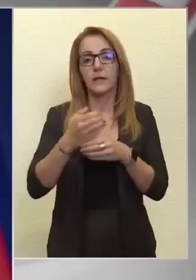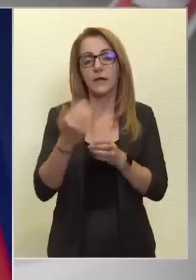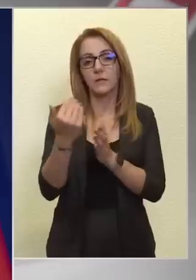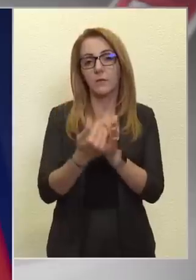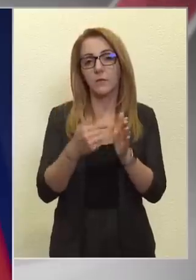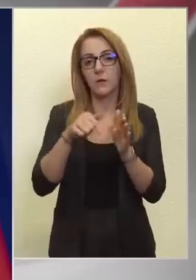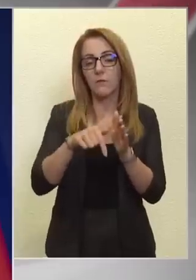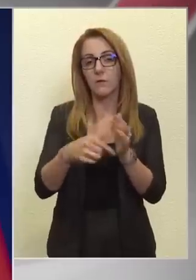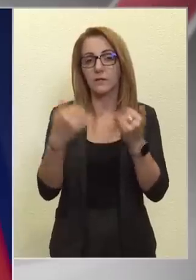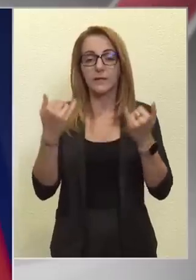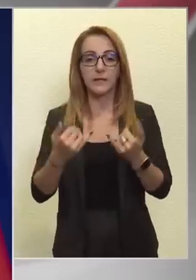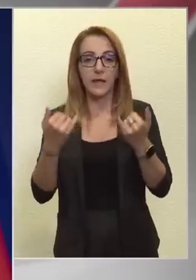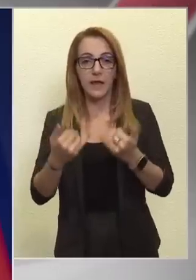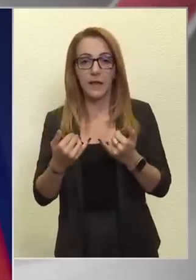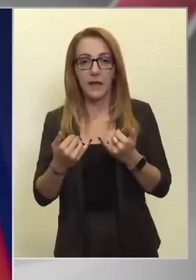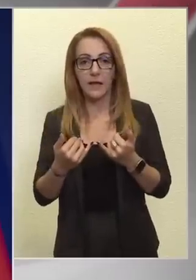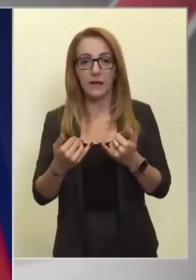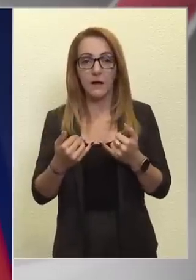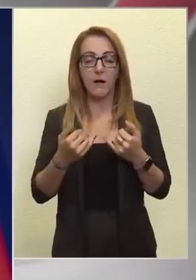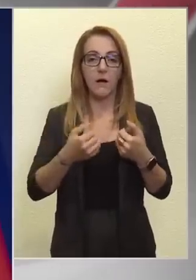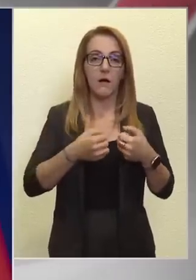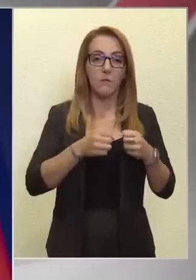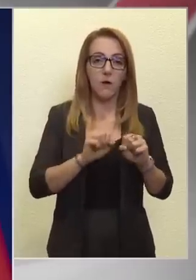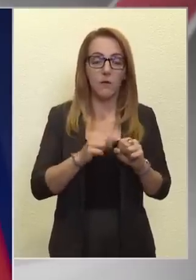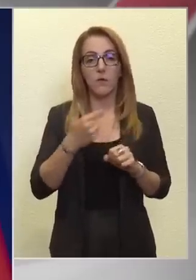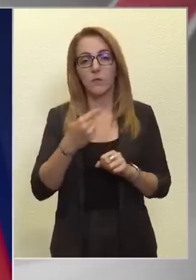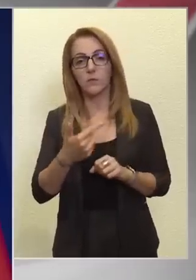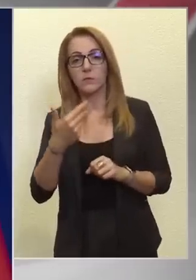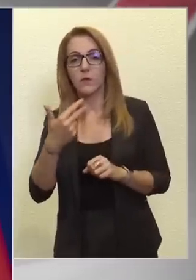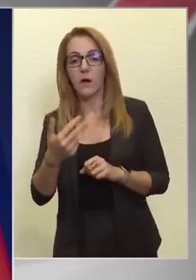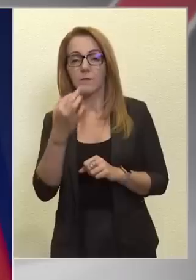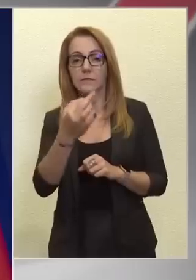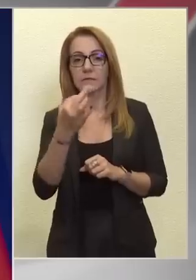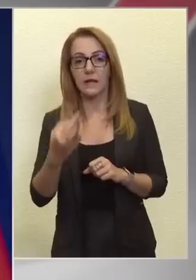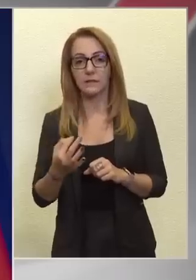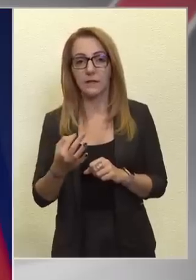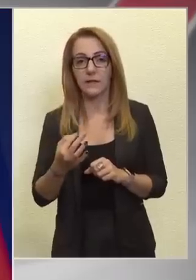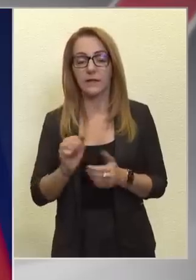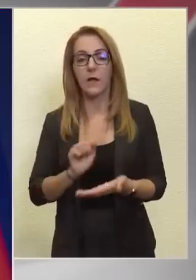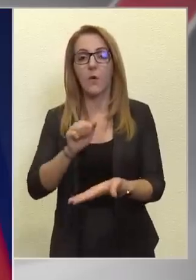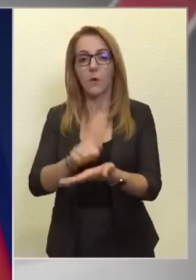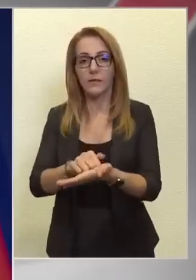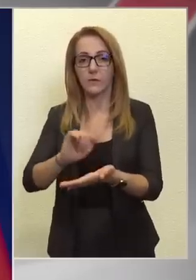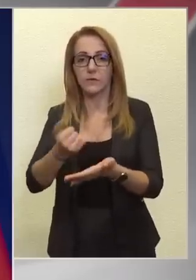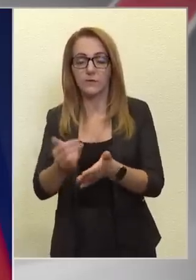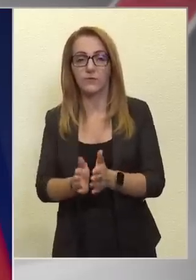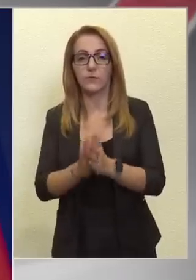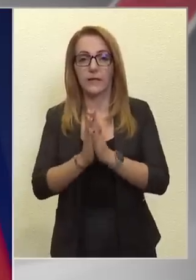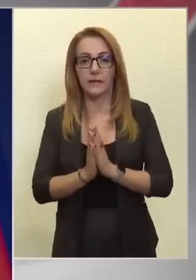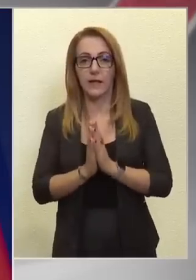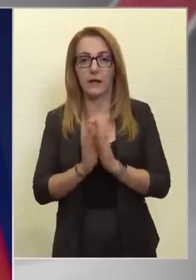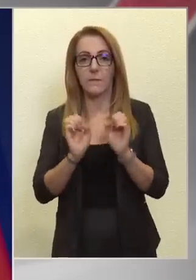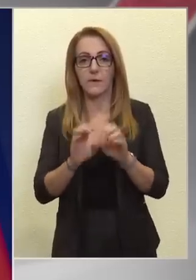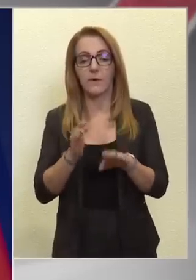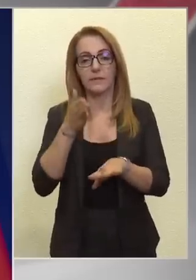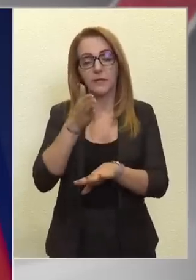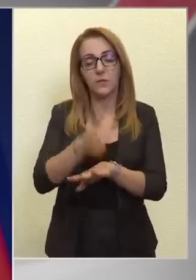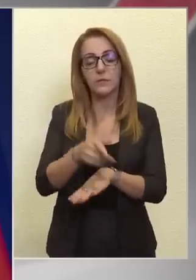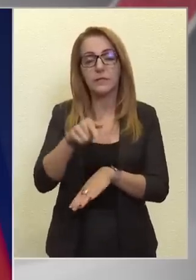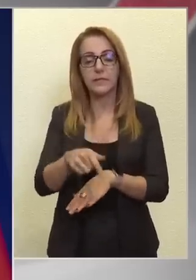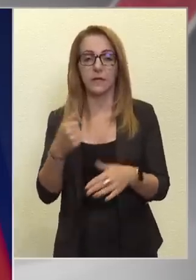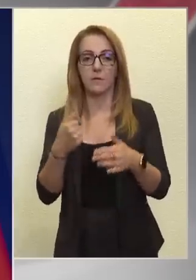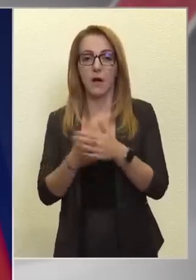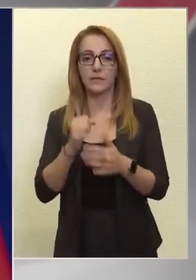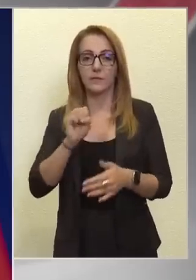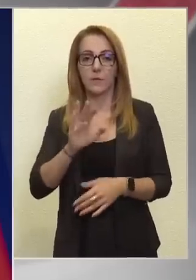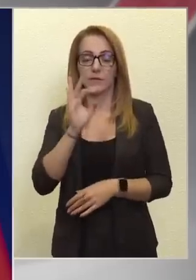jelenleg akár a bankok 20-30%-os önerőt is kérnek egy ilyen beruházásra. Itt maximum 15